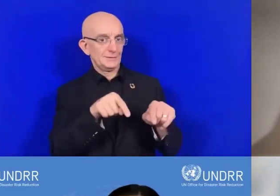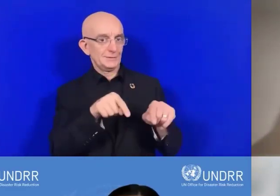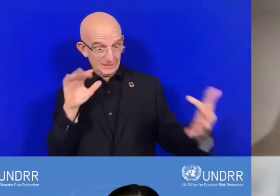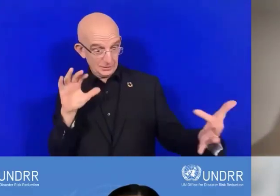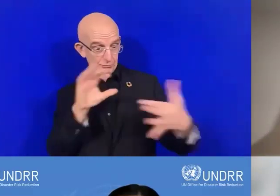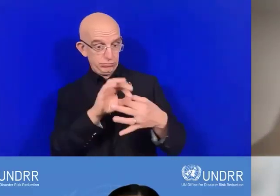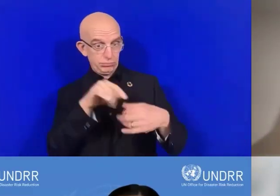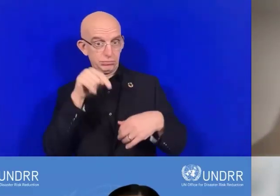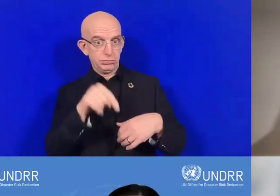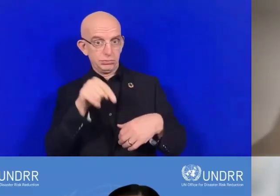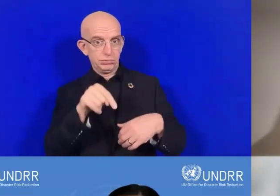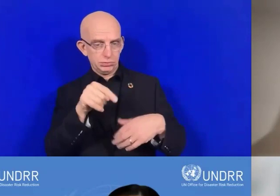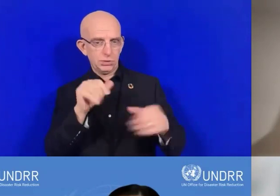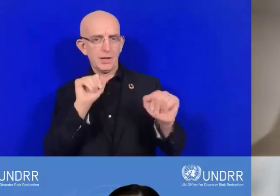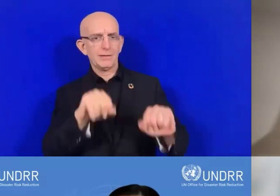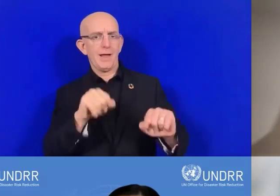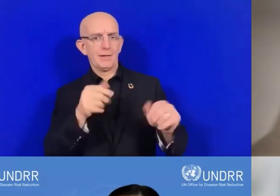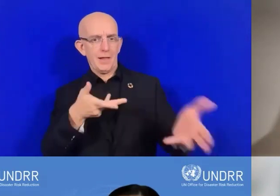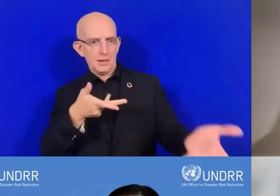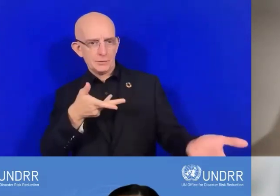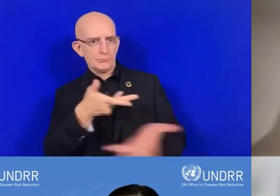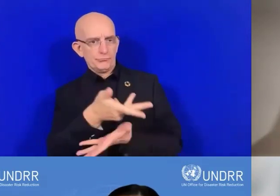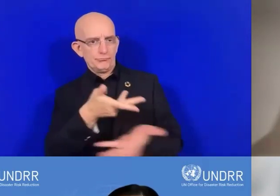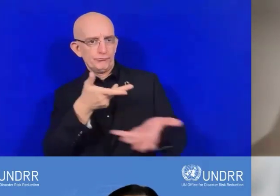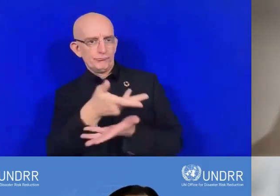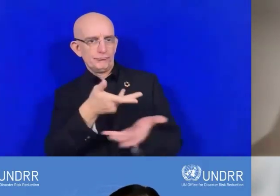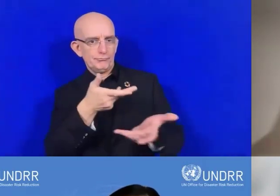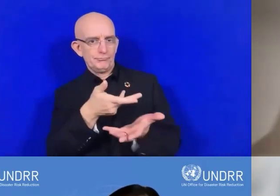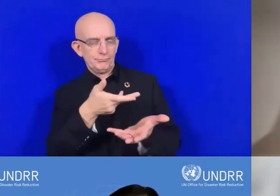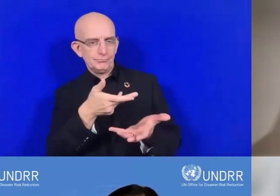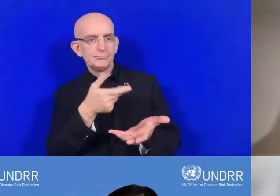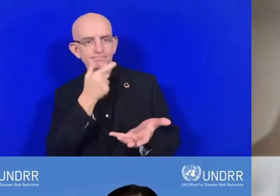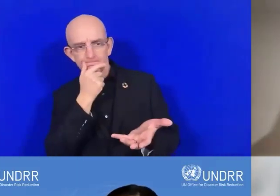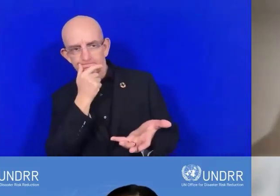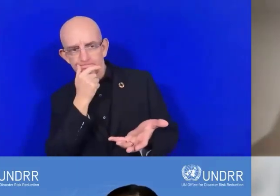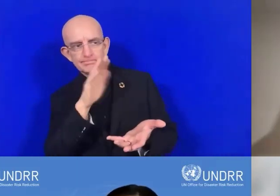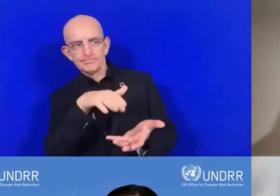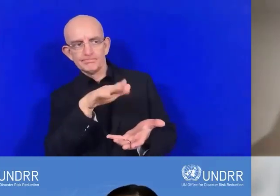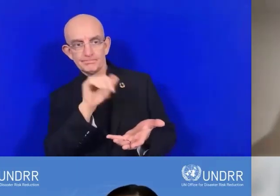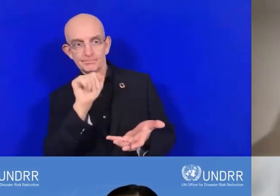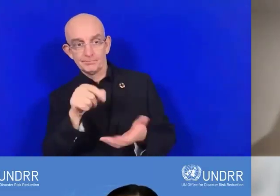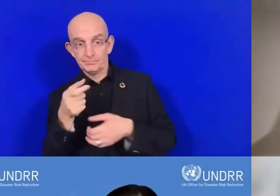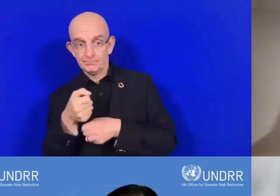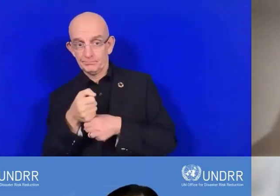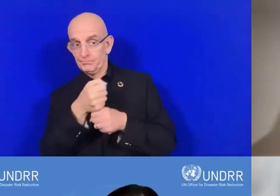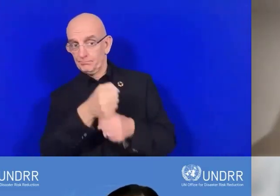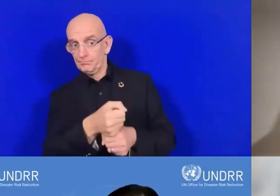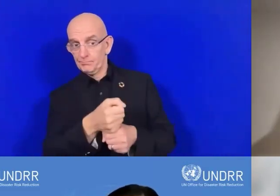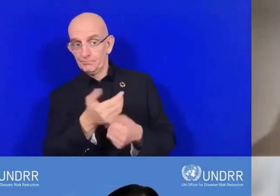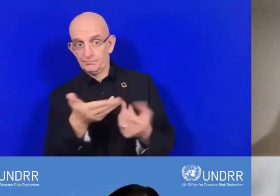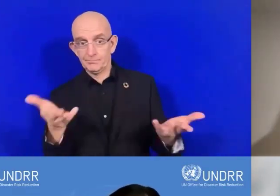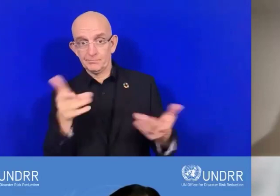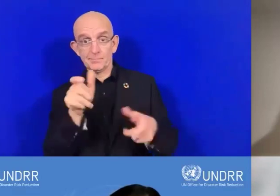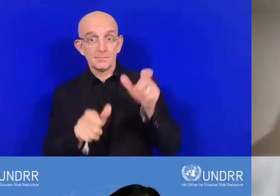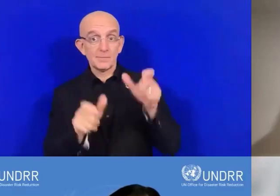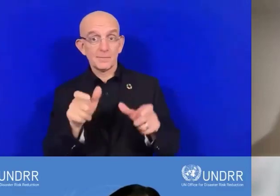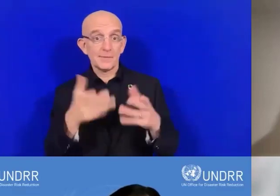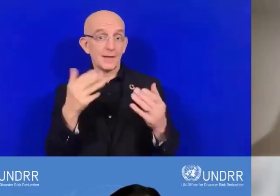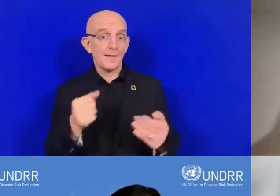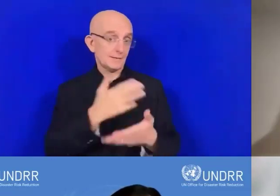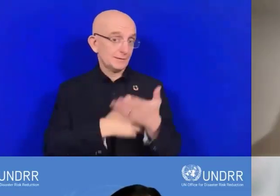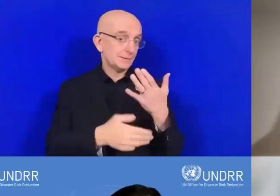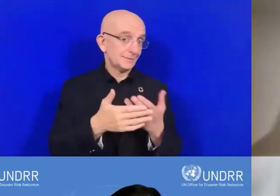établissons. Nous pouvons également avoir des représentations de personnes en situation de handicap et un bon